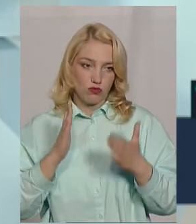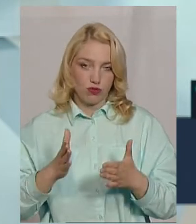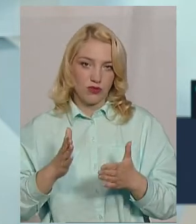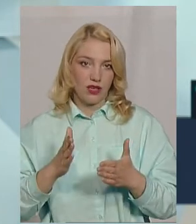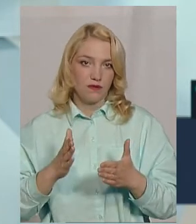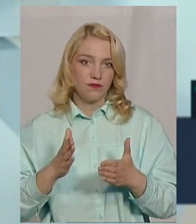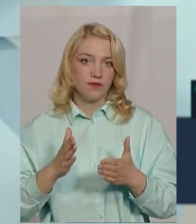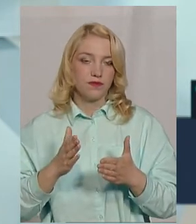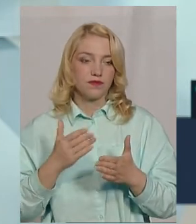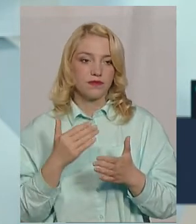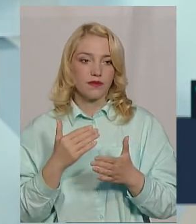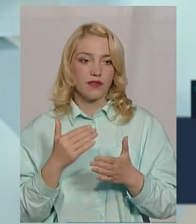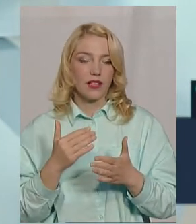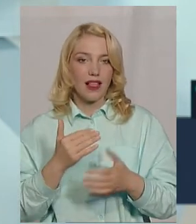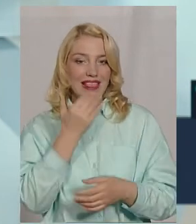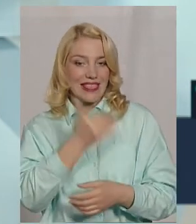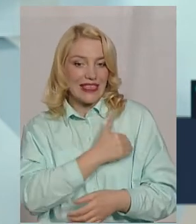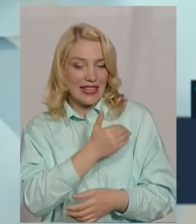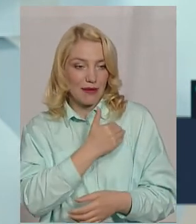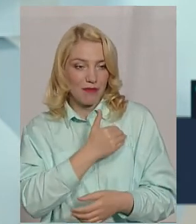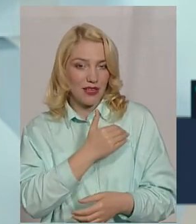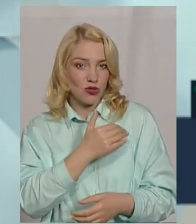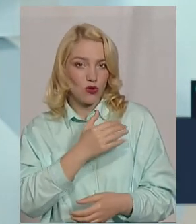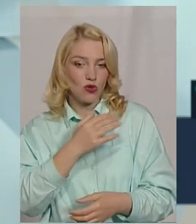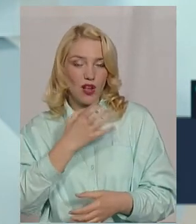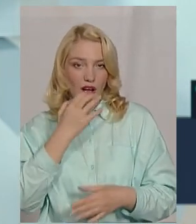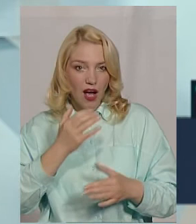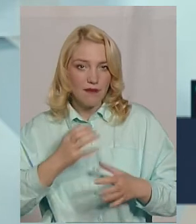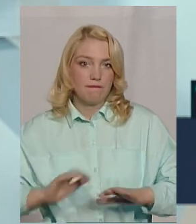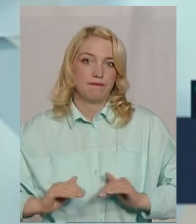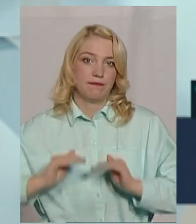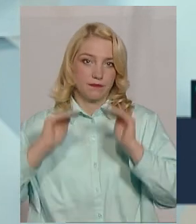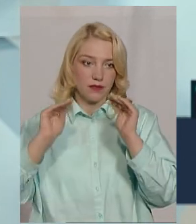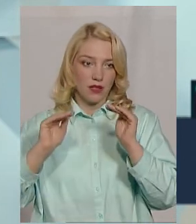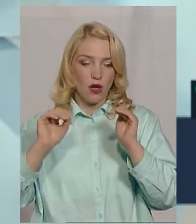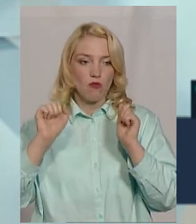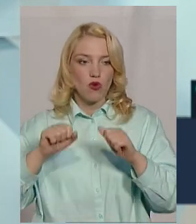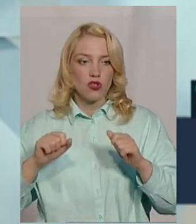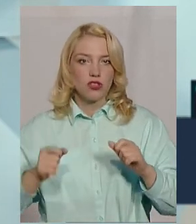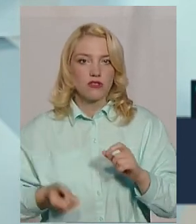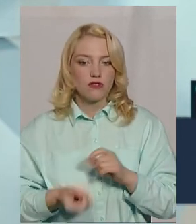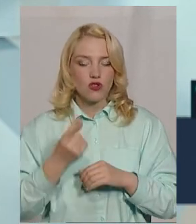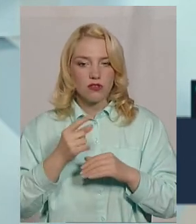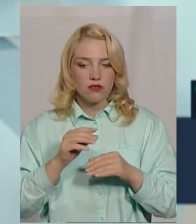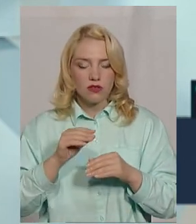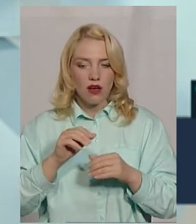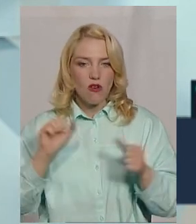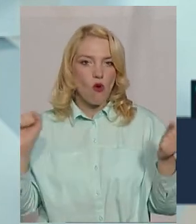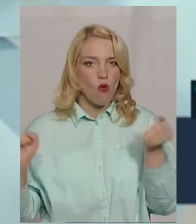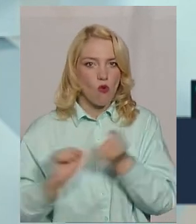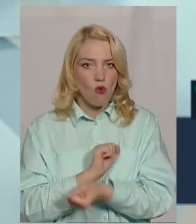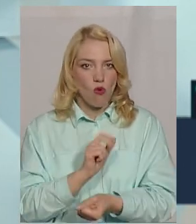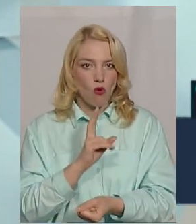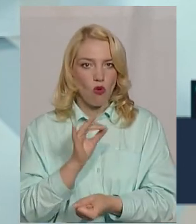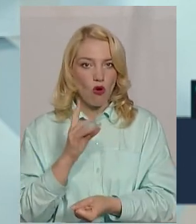піднімання температури, може створитися певна корка, це треба буде